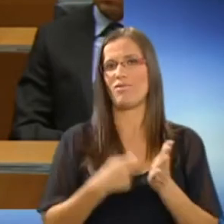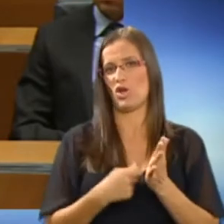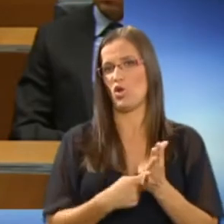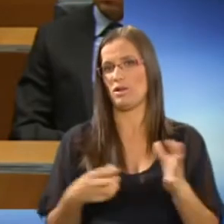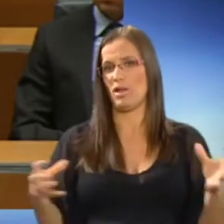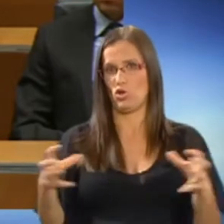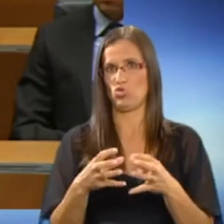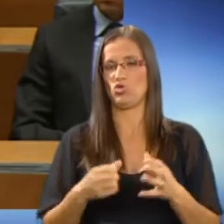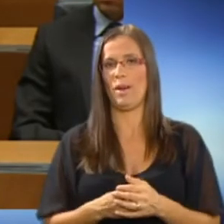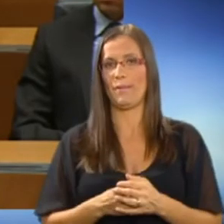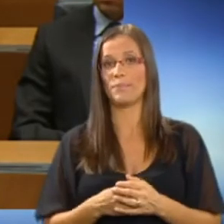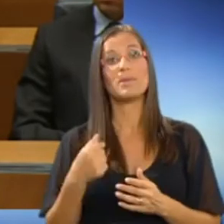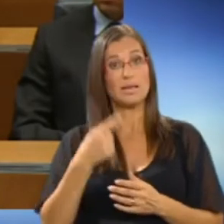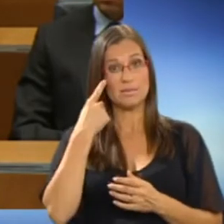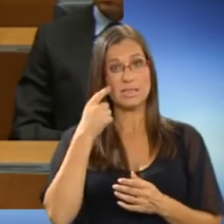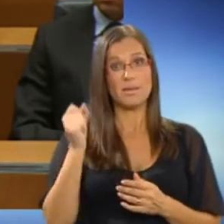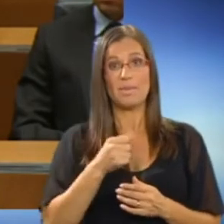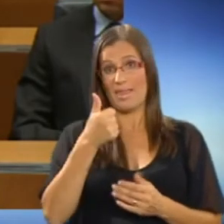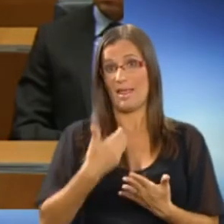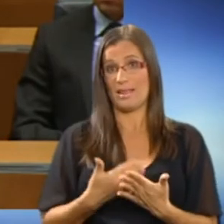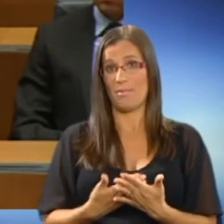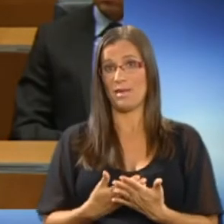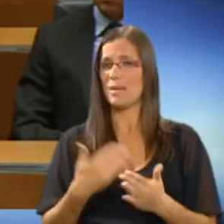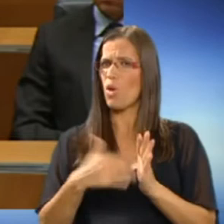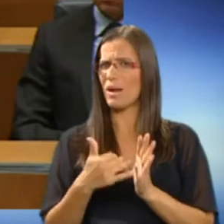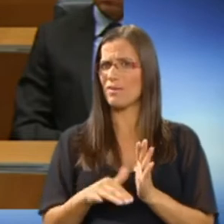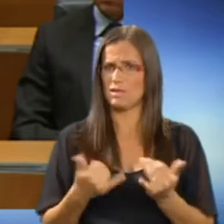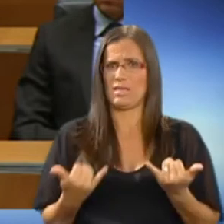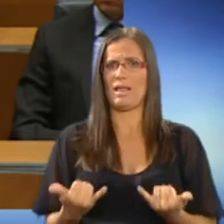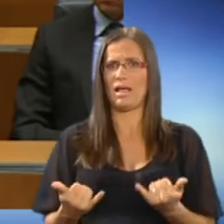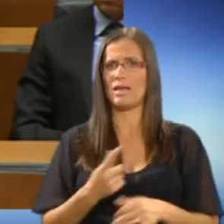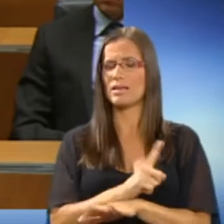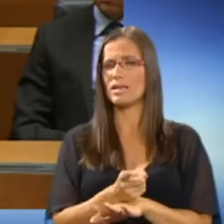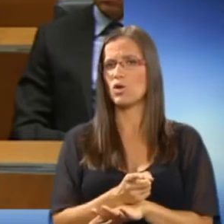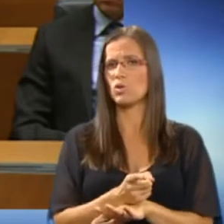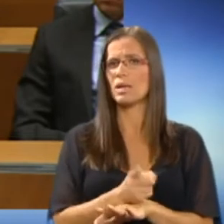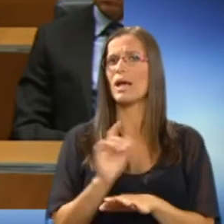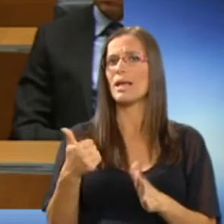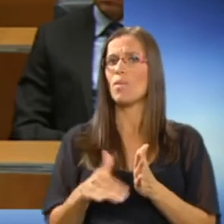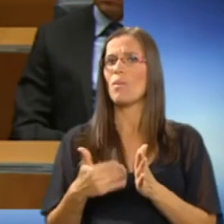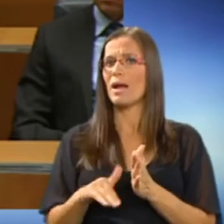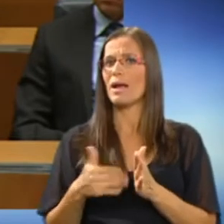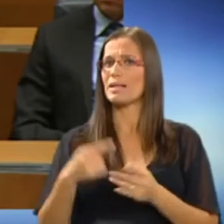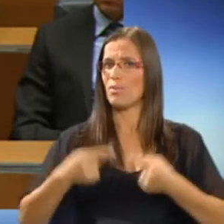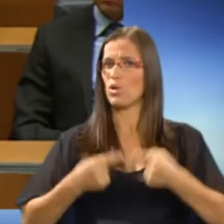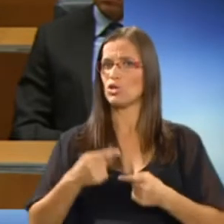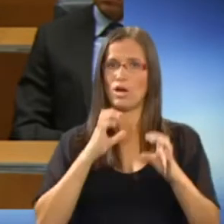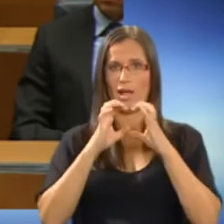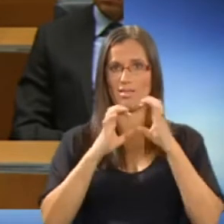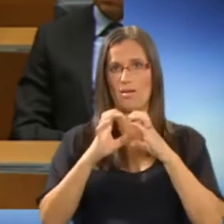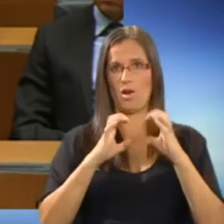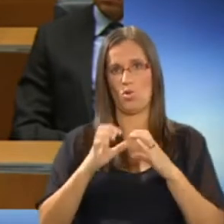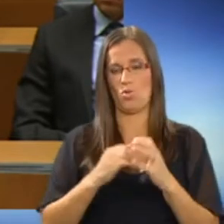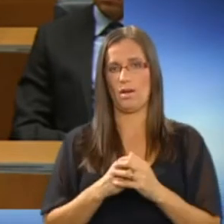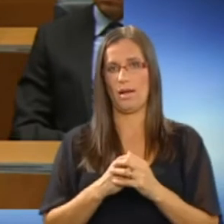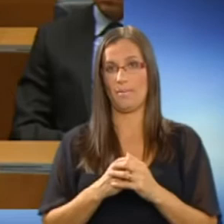družbe. Menim, da je ena temeljnih pomankljivosti sedanjega trenutka pomankanje političnega dialoga.